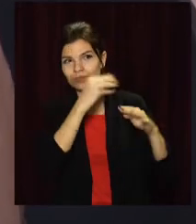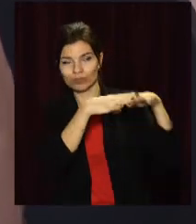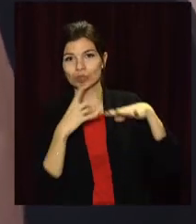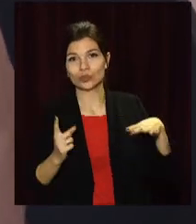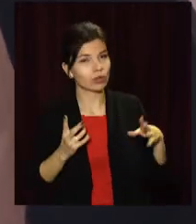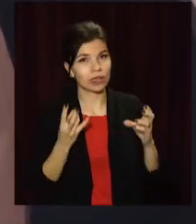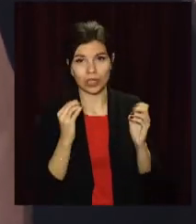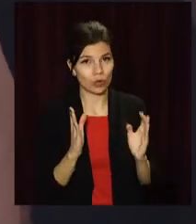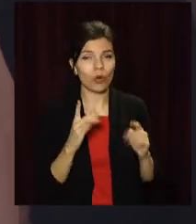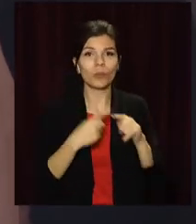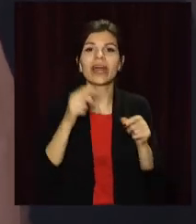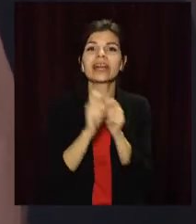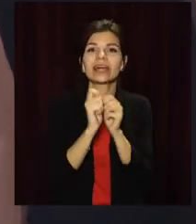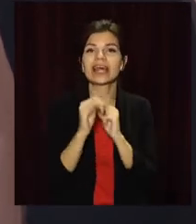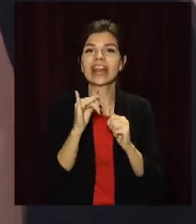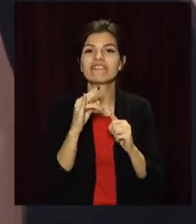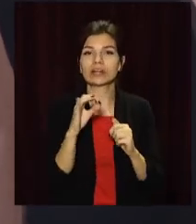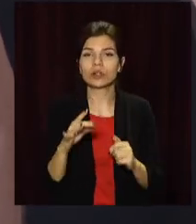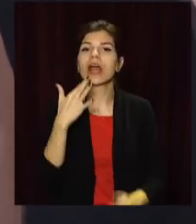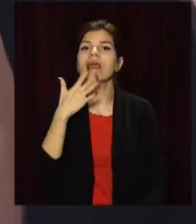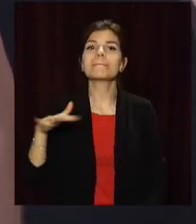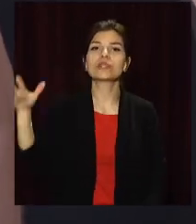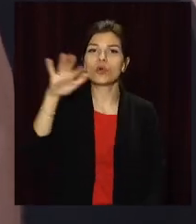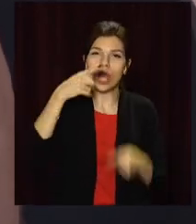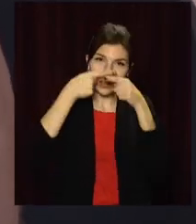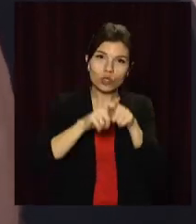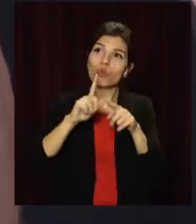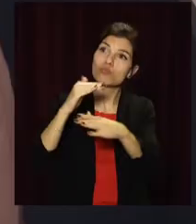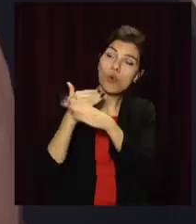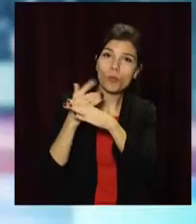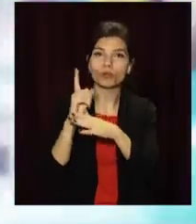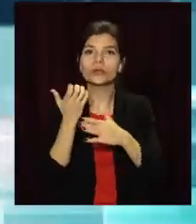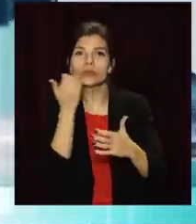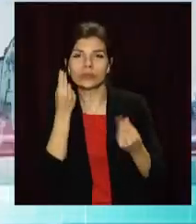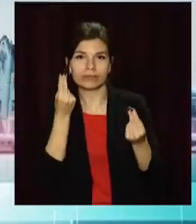й залучати кошти інвесторів та міжнародної технічної допомоги.